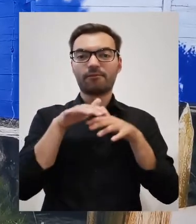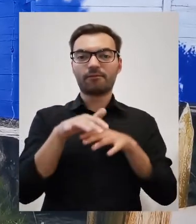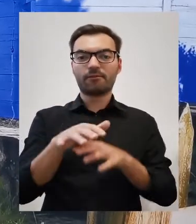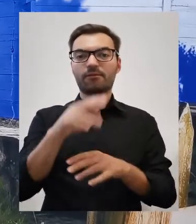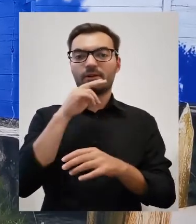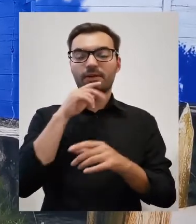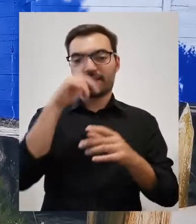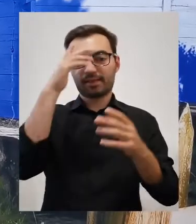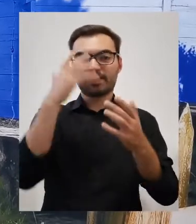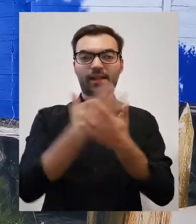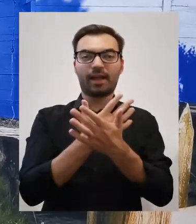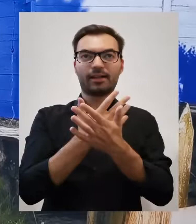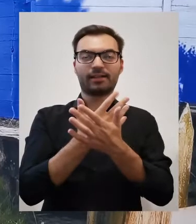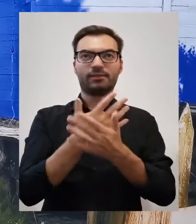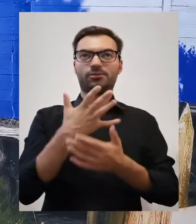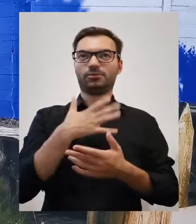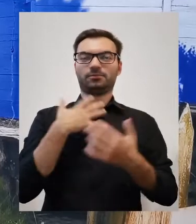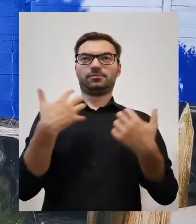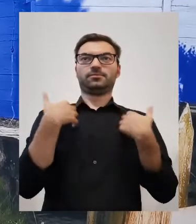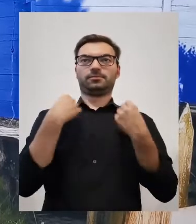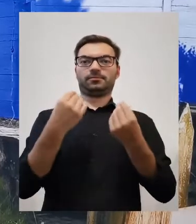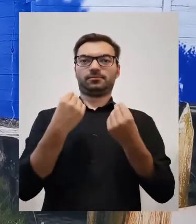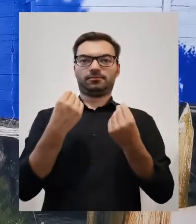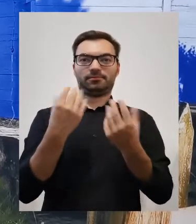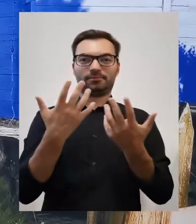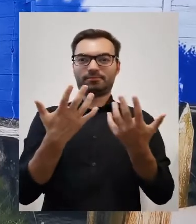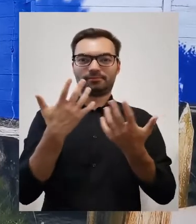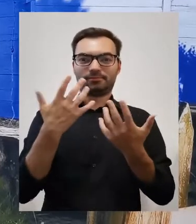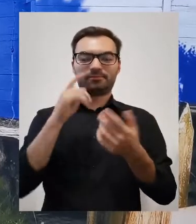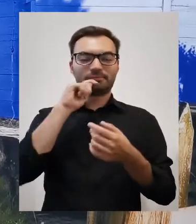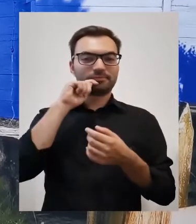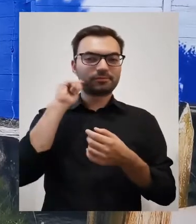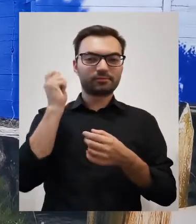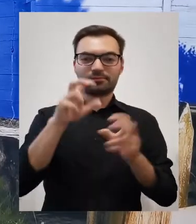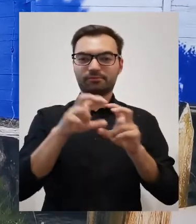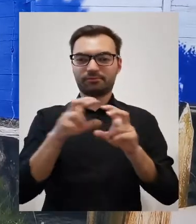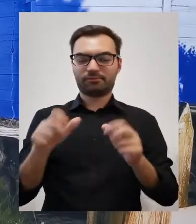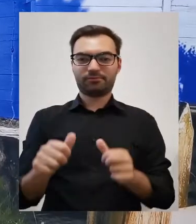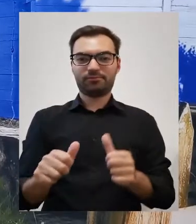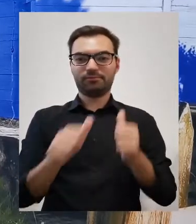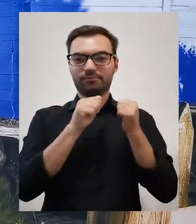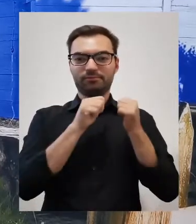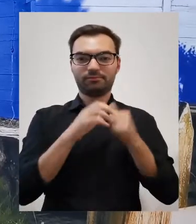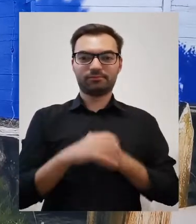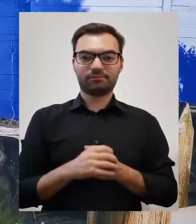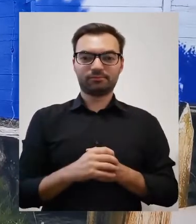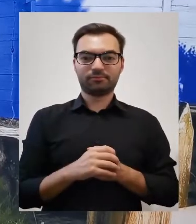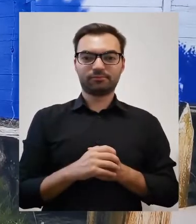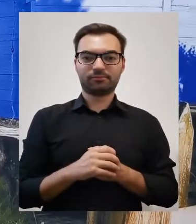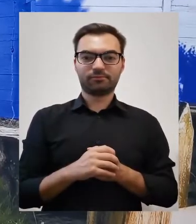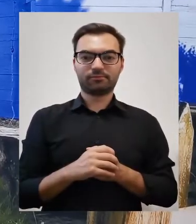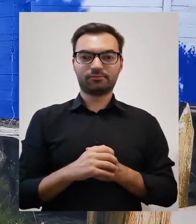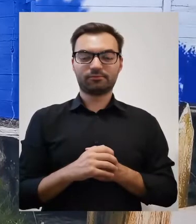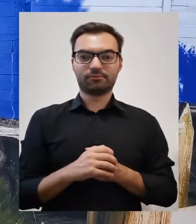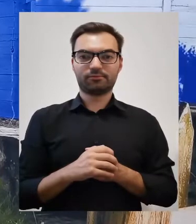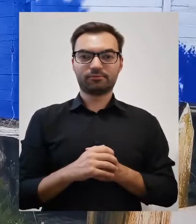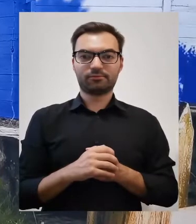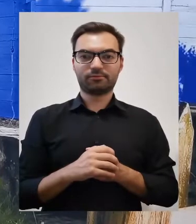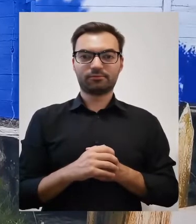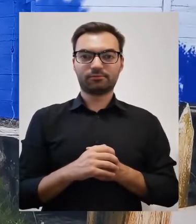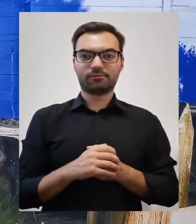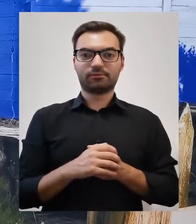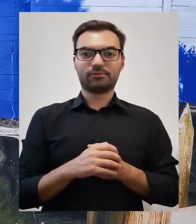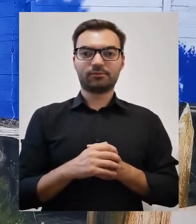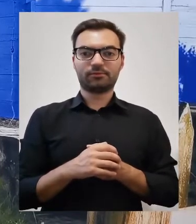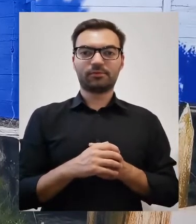udaje się przeżyć nieprawdopodobną zupełnie podróż w czasie i